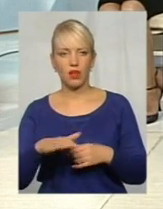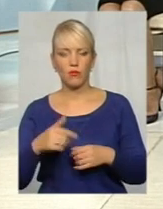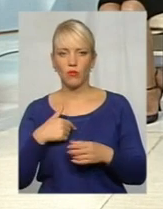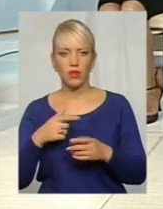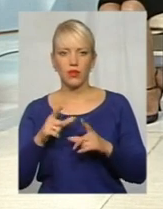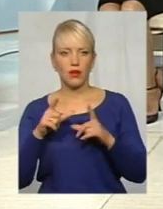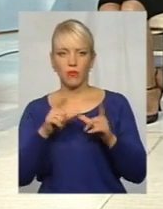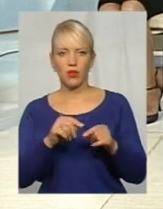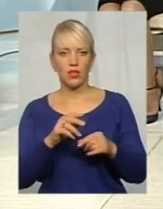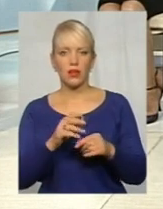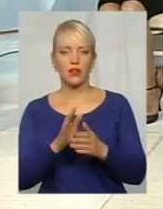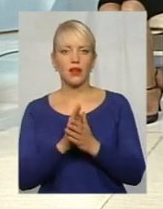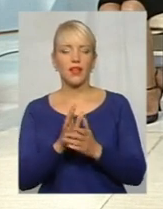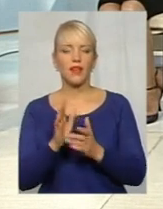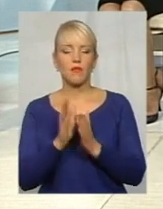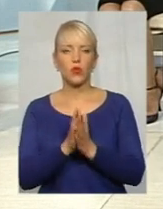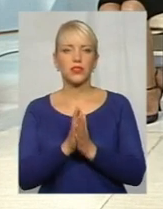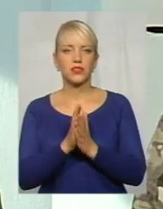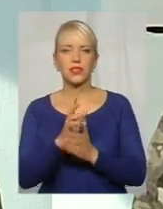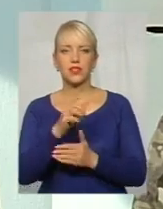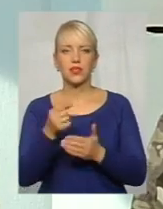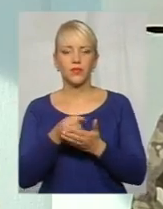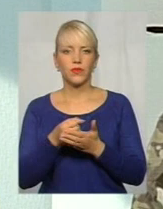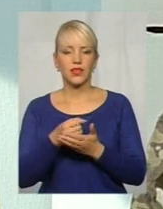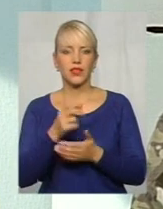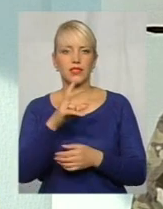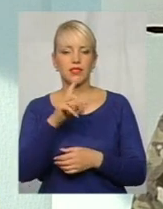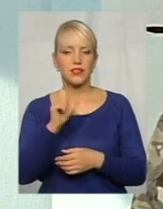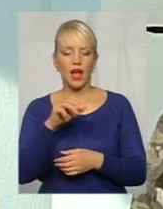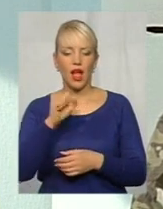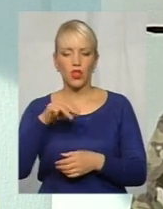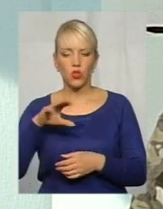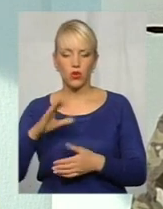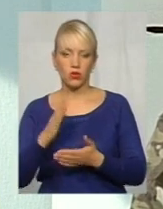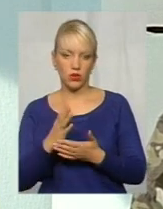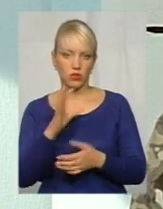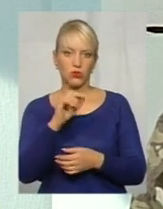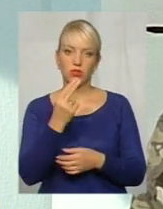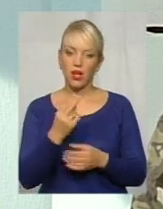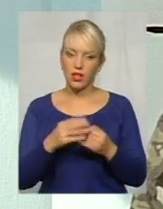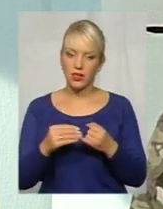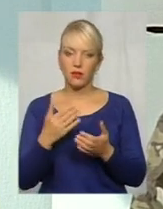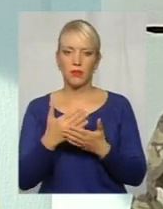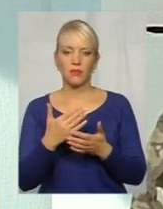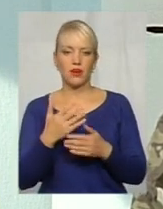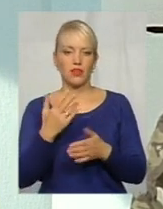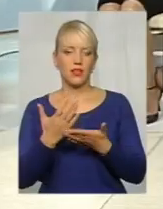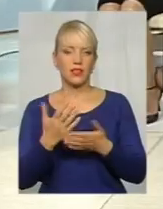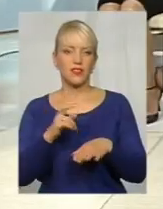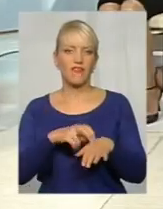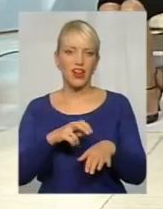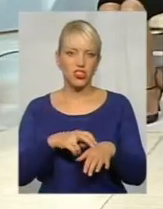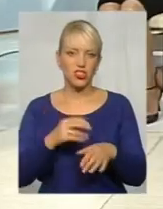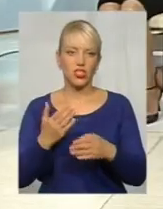просто заточників просити землю. Ми говоримо, є ж соціальні, є учителя, є врачі, які проработали в селі,